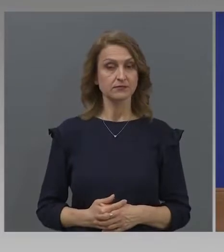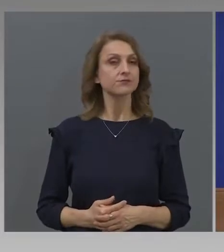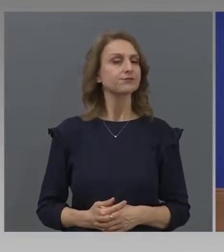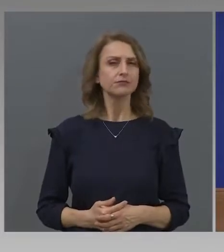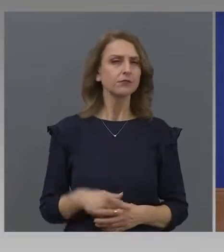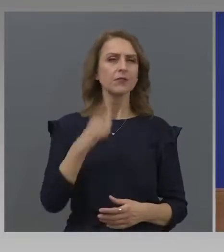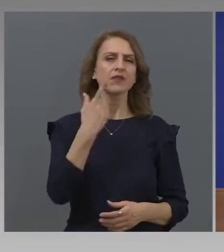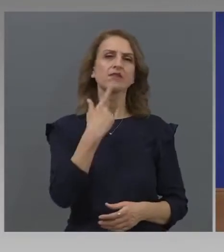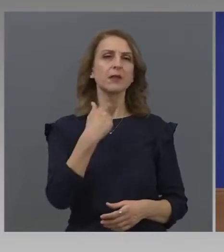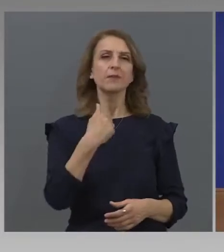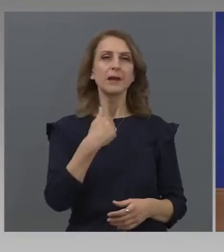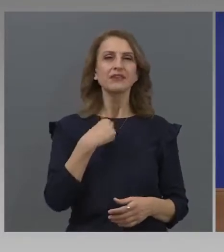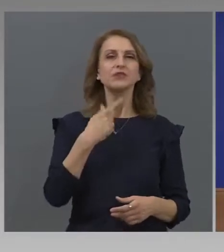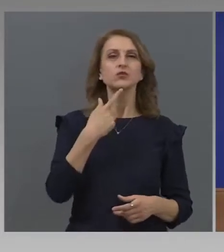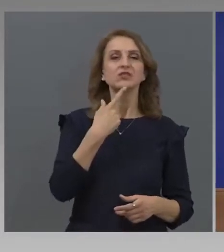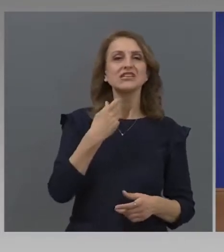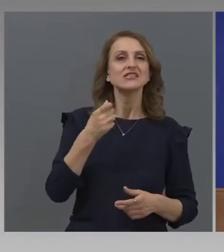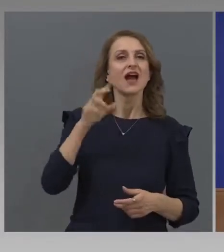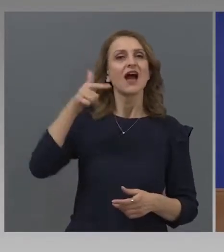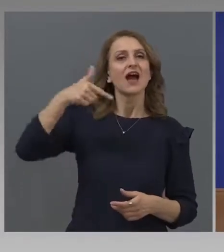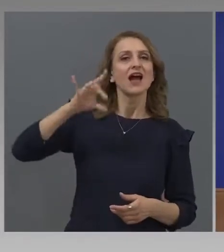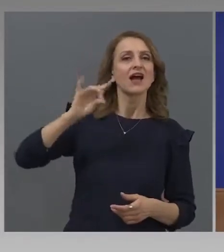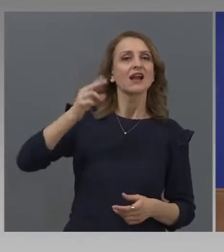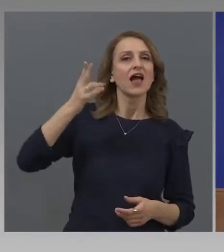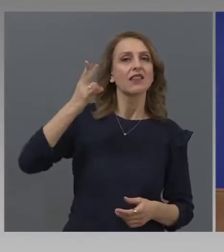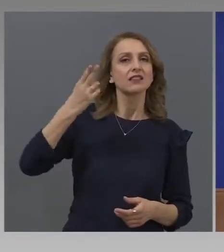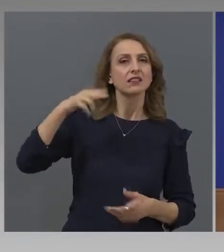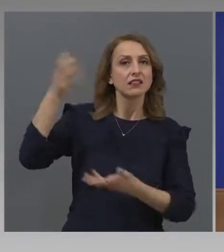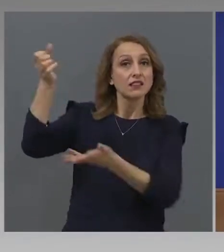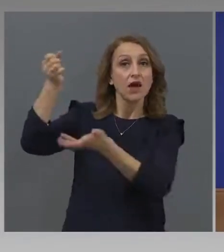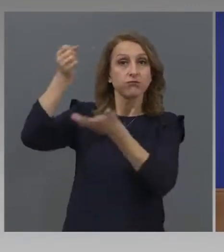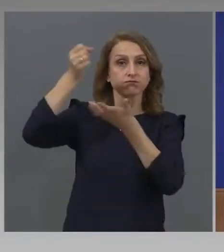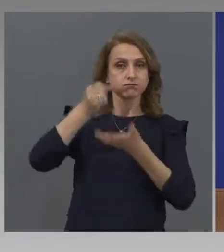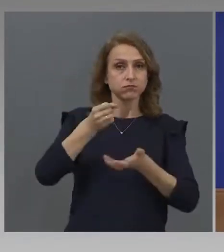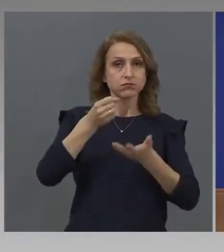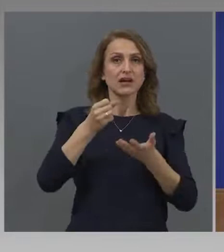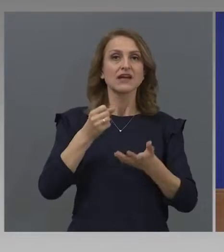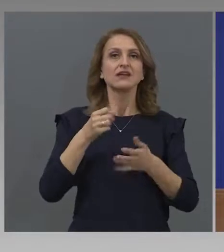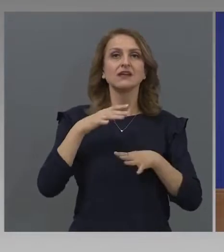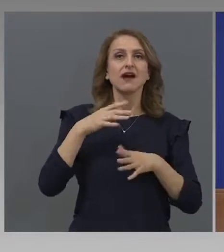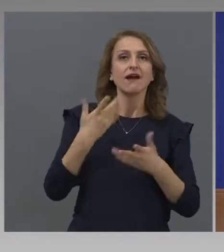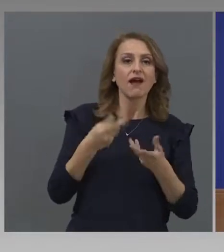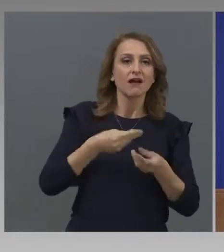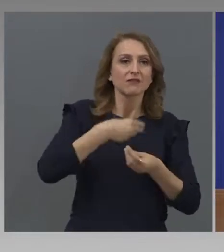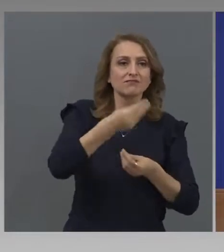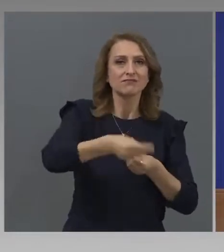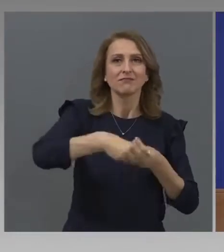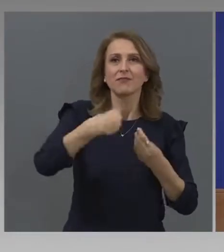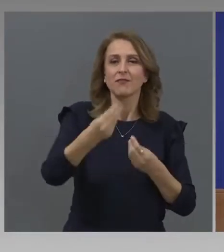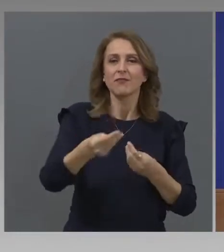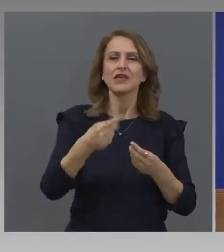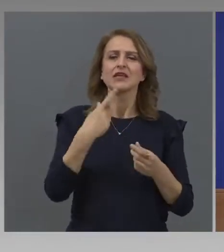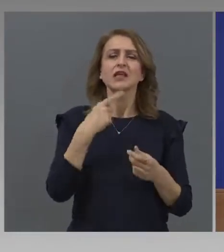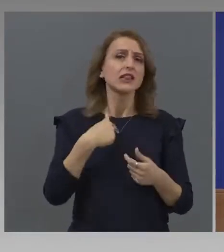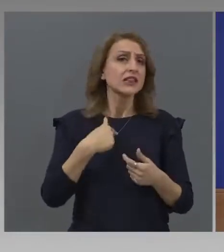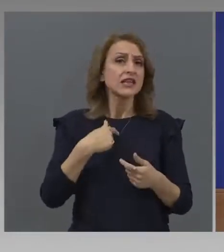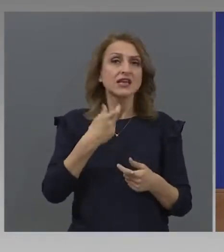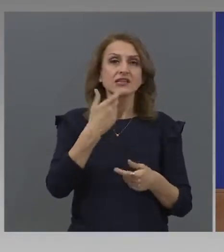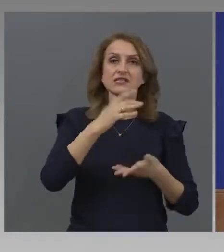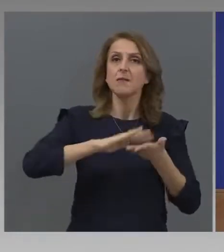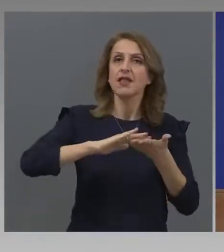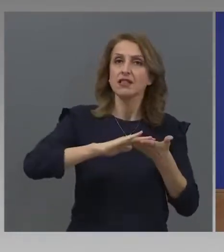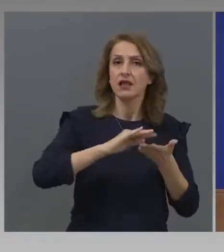Питахта ме за Grando is Heavy. Ние в замеделието правиме много дотации в много други